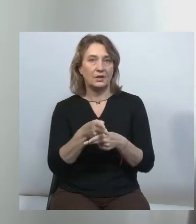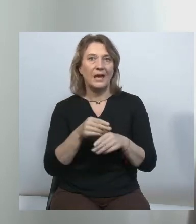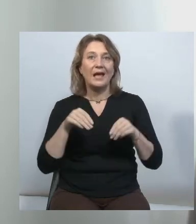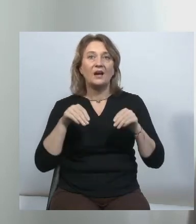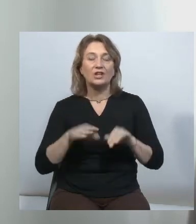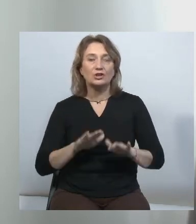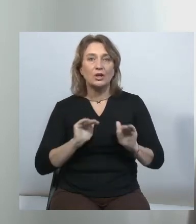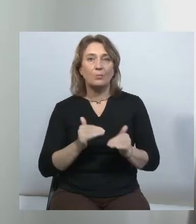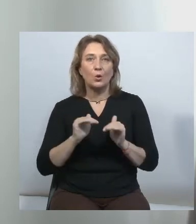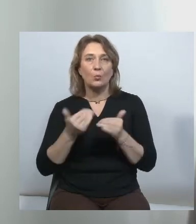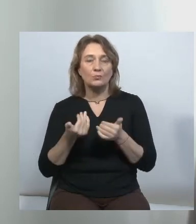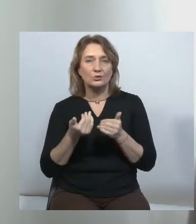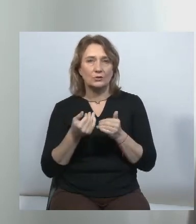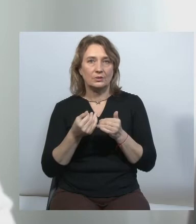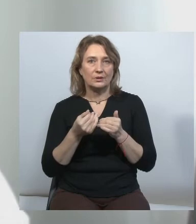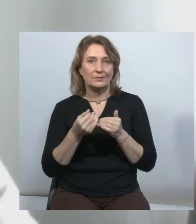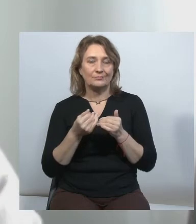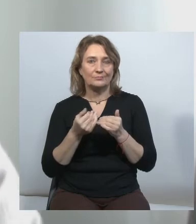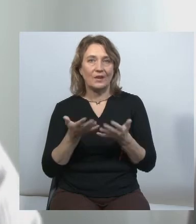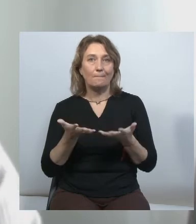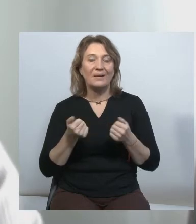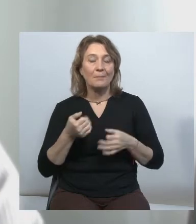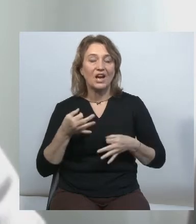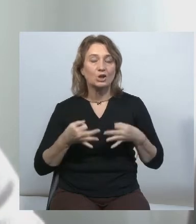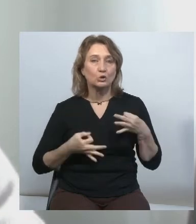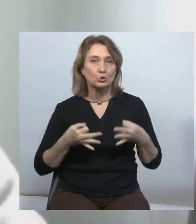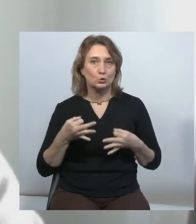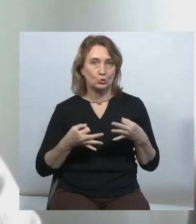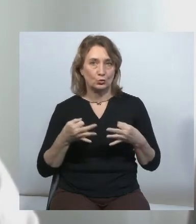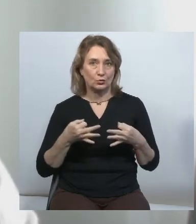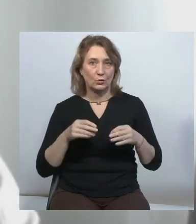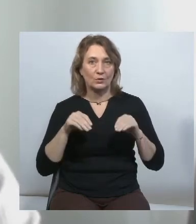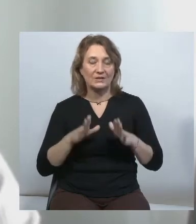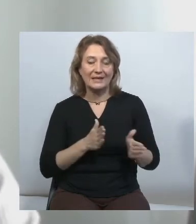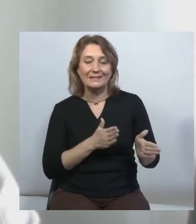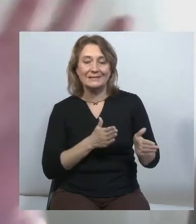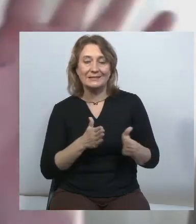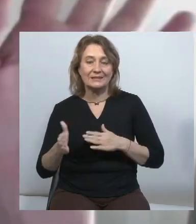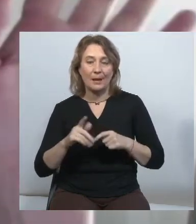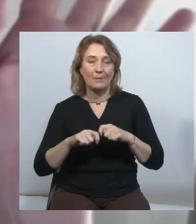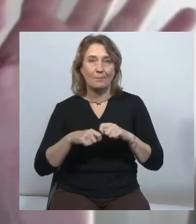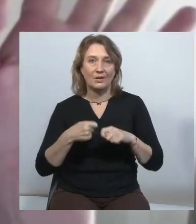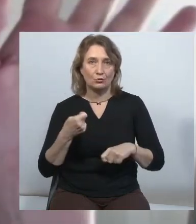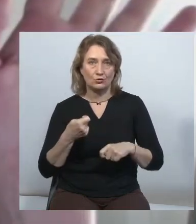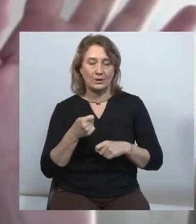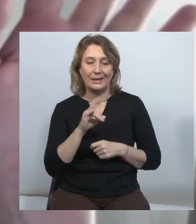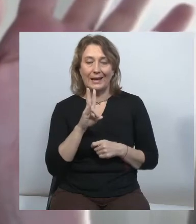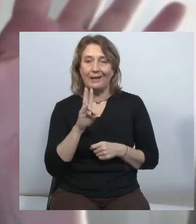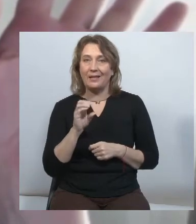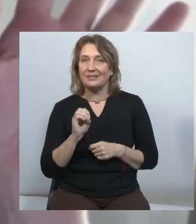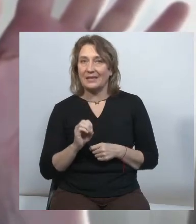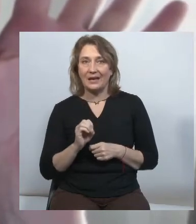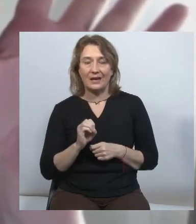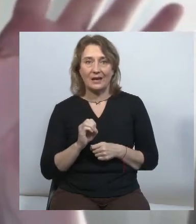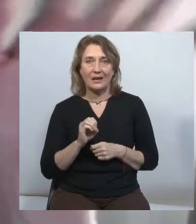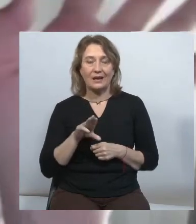про обмеження поширення медіа приймає суд у разі системних порушень, не так, як